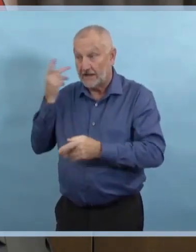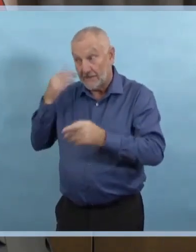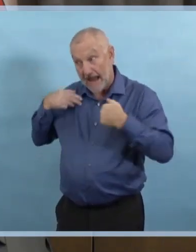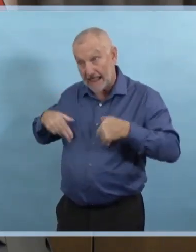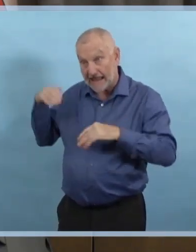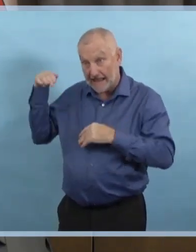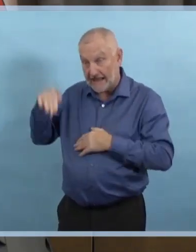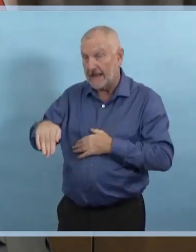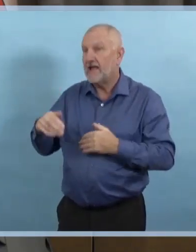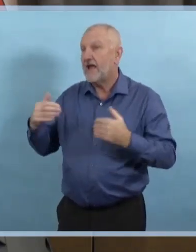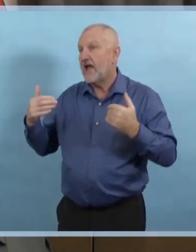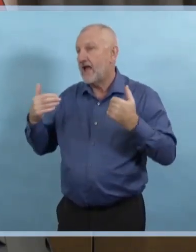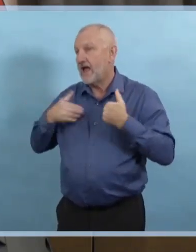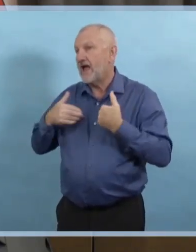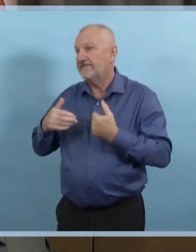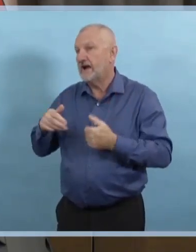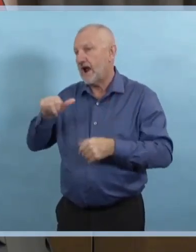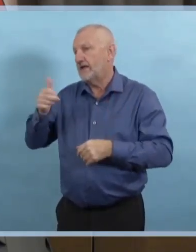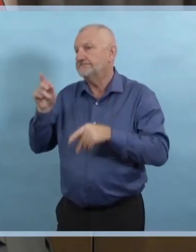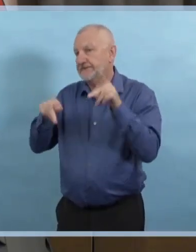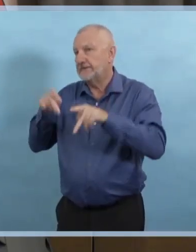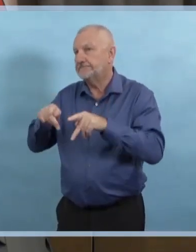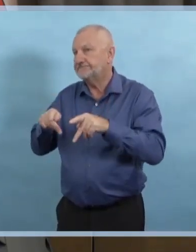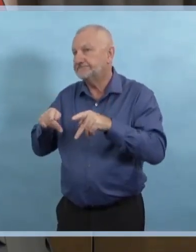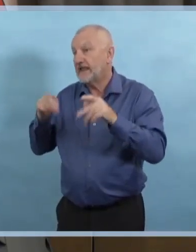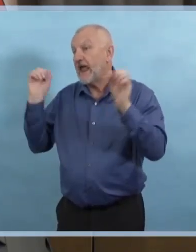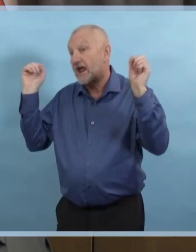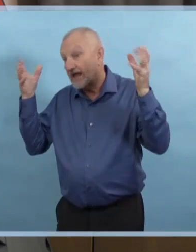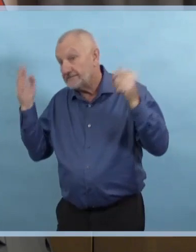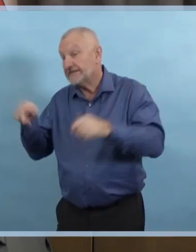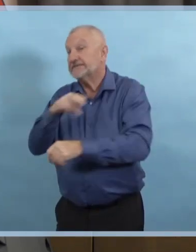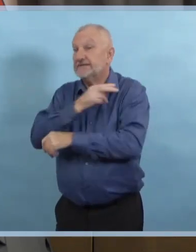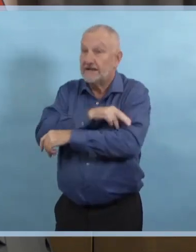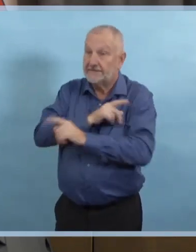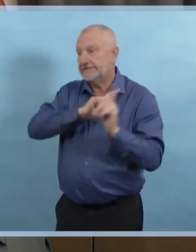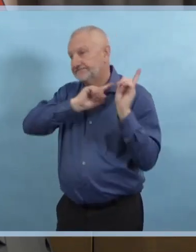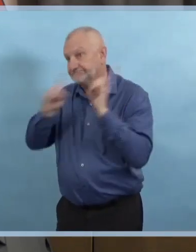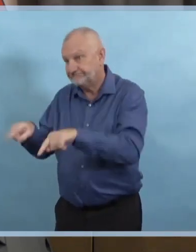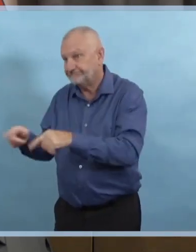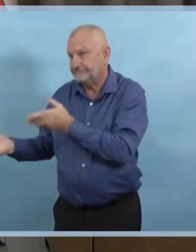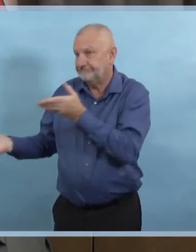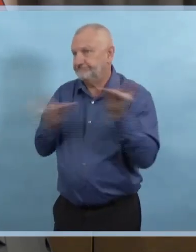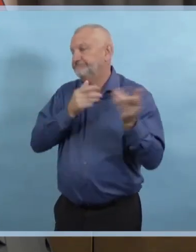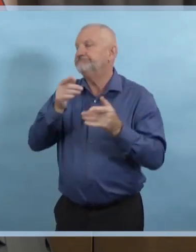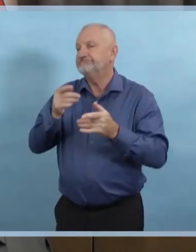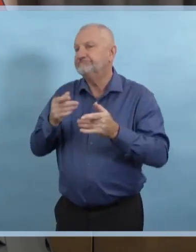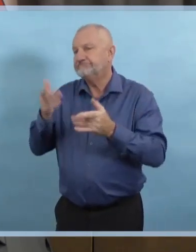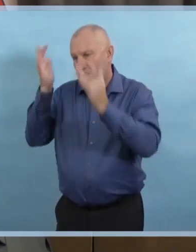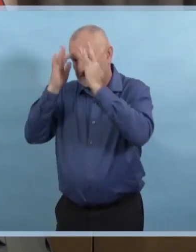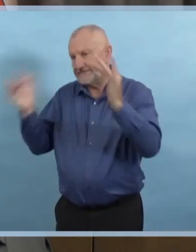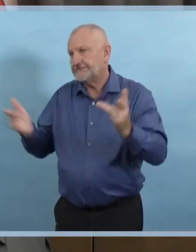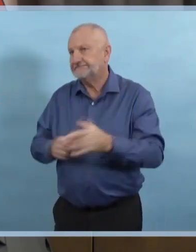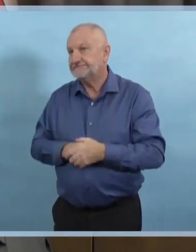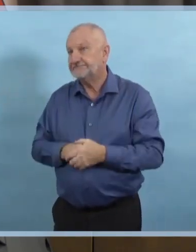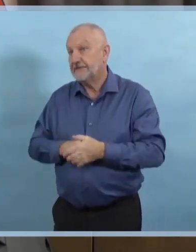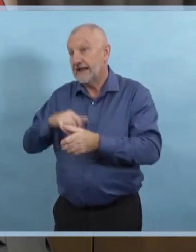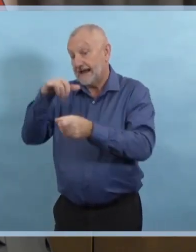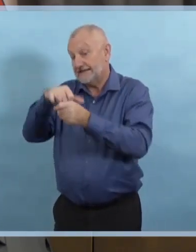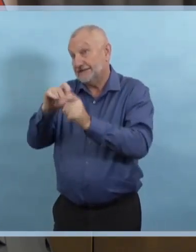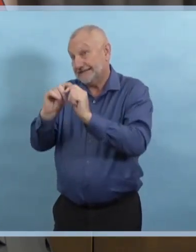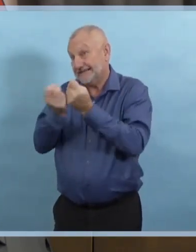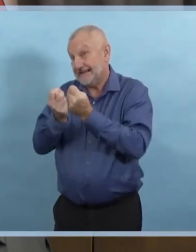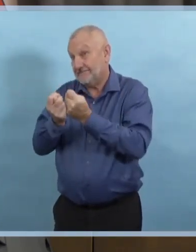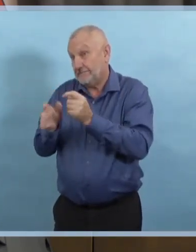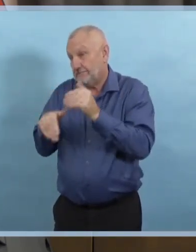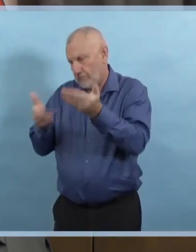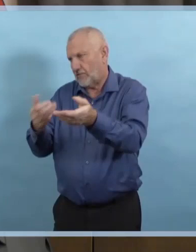L'équipe d'isolement a aussi fourni du soutien aux personnes qui s'isolent à la maison pour leur donner des directives sur les